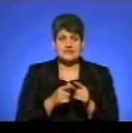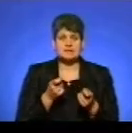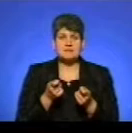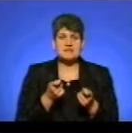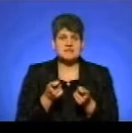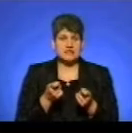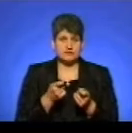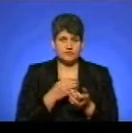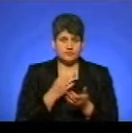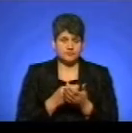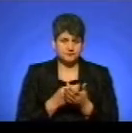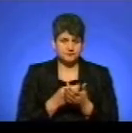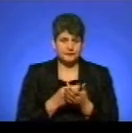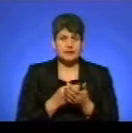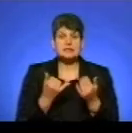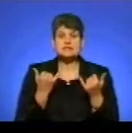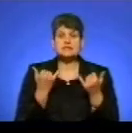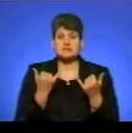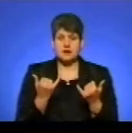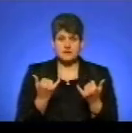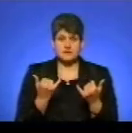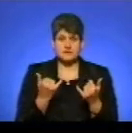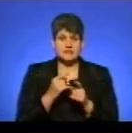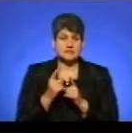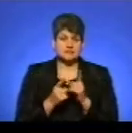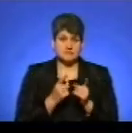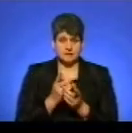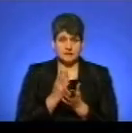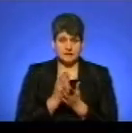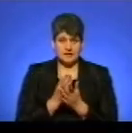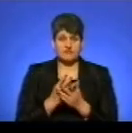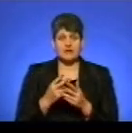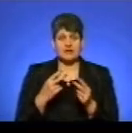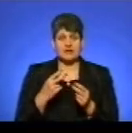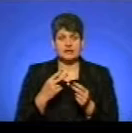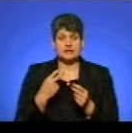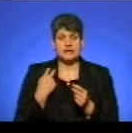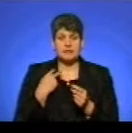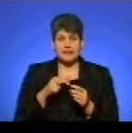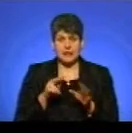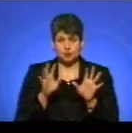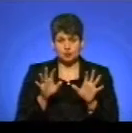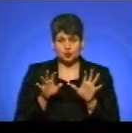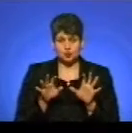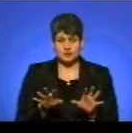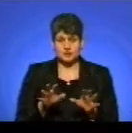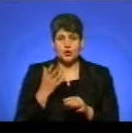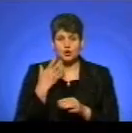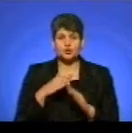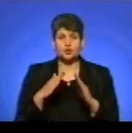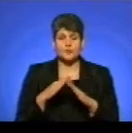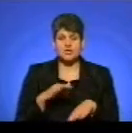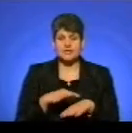насамперед, але зараз зміни відбуваються в кримінальний процесуальний кодекс, коли домашнє